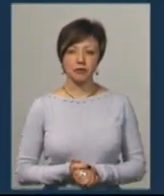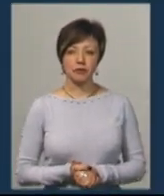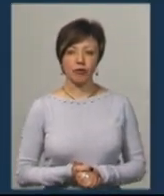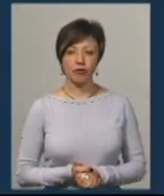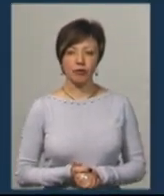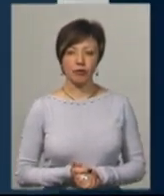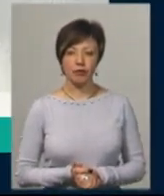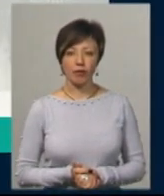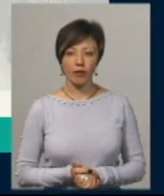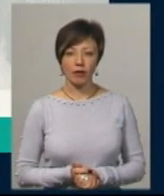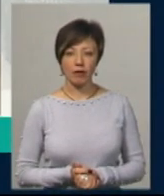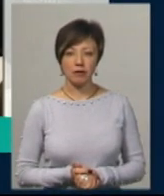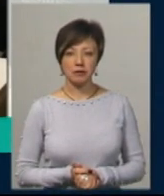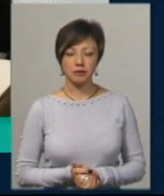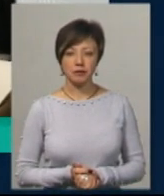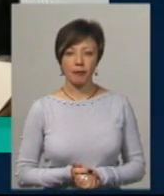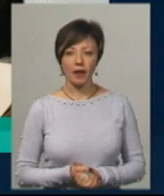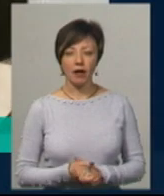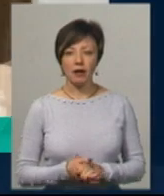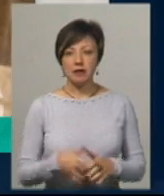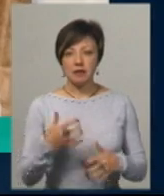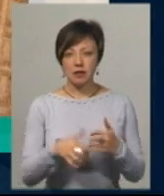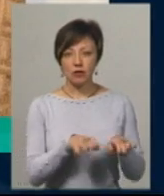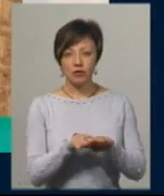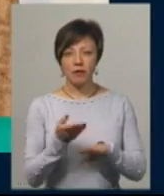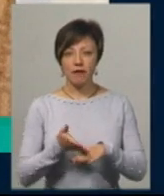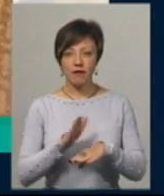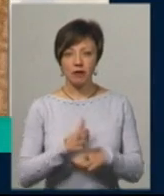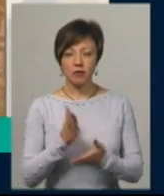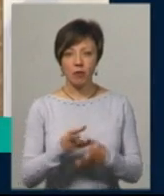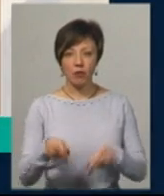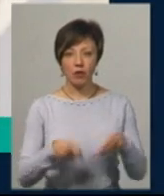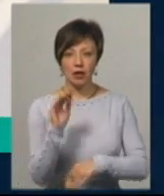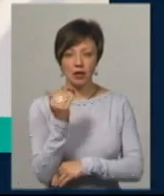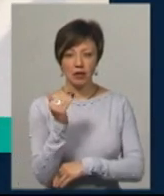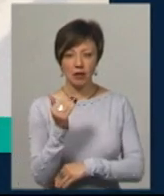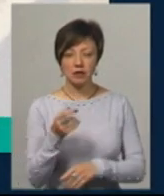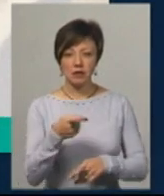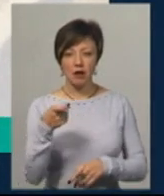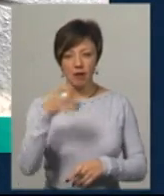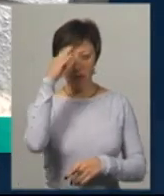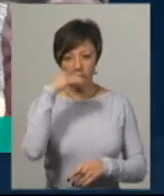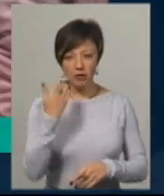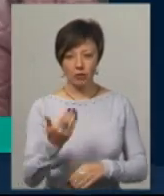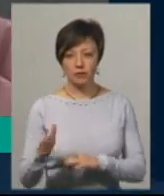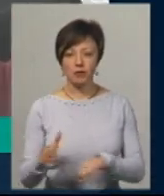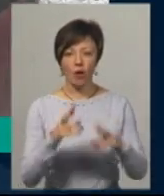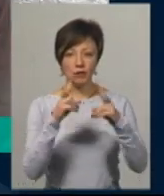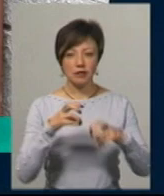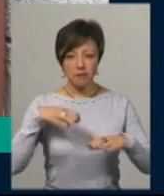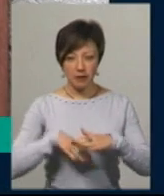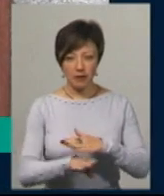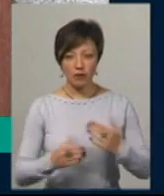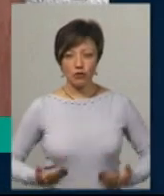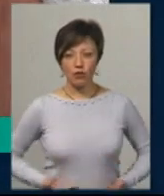Музика У середній ступені важкості перебуває прооперована дитина, в котру стріляв батько. Обстеження підвалів